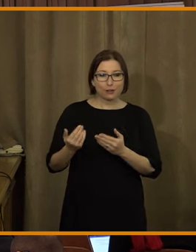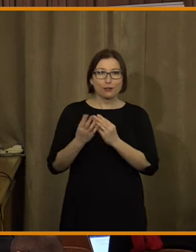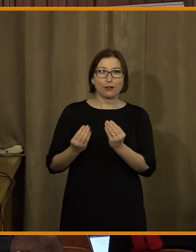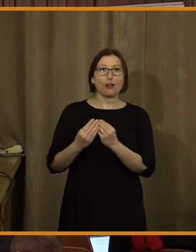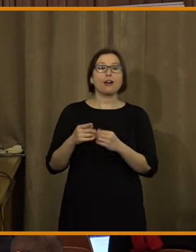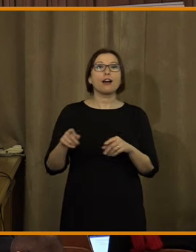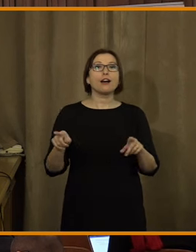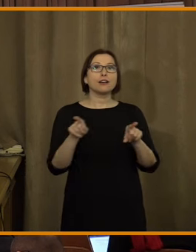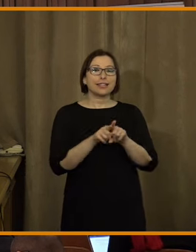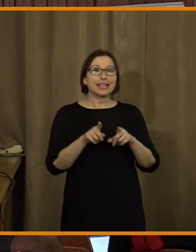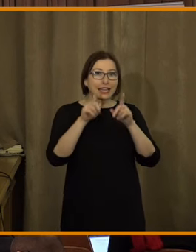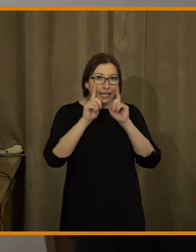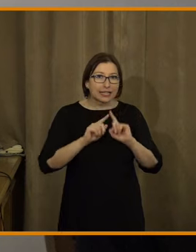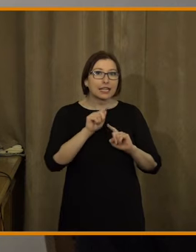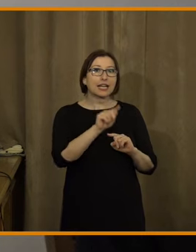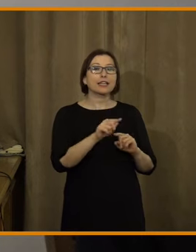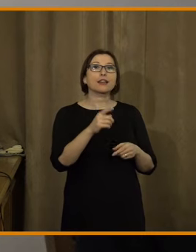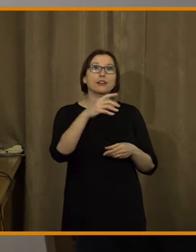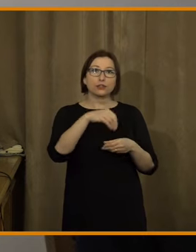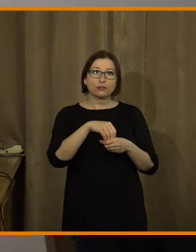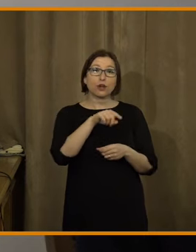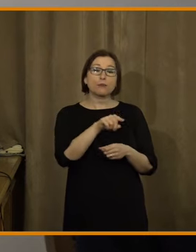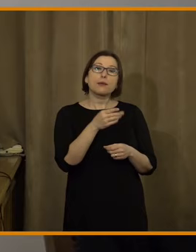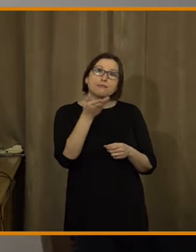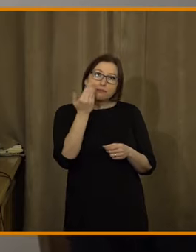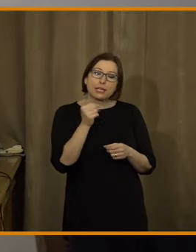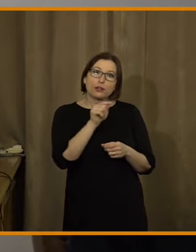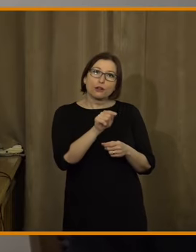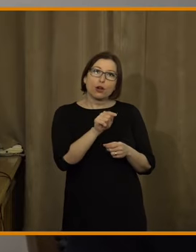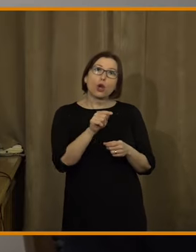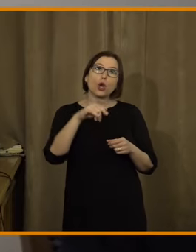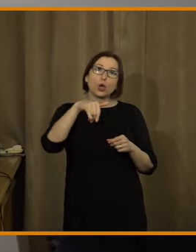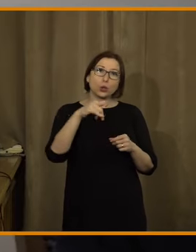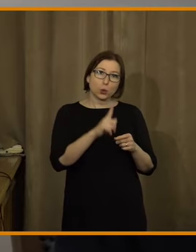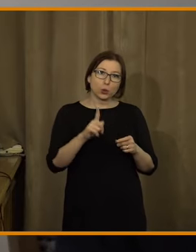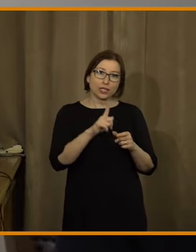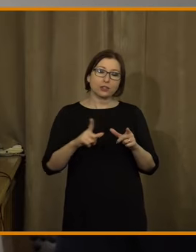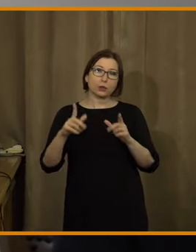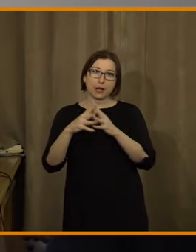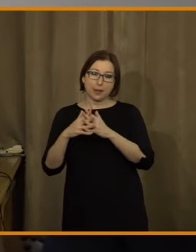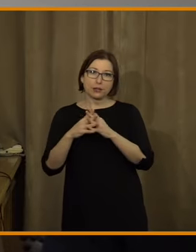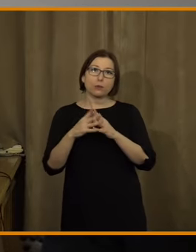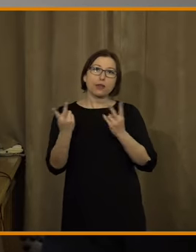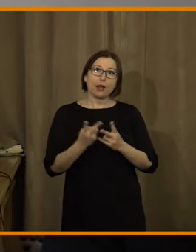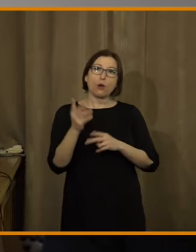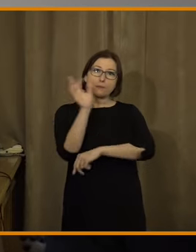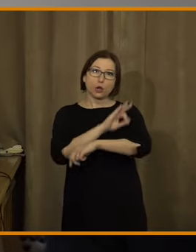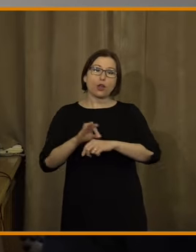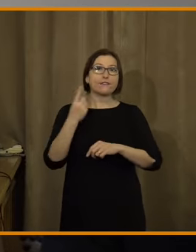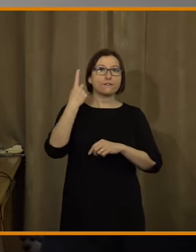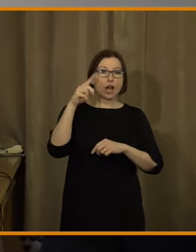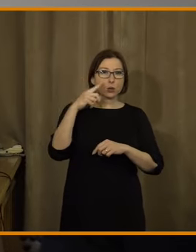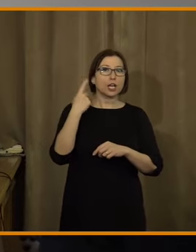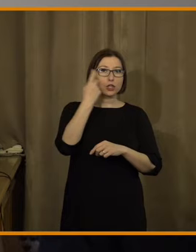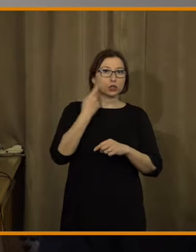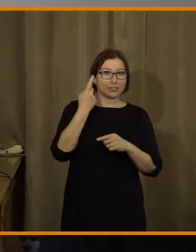Štičce a Hinkovi, kteří za Juridicum Remedium nás do toho projektu jako Fakultu sociálních